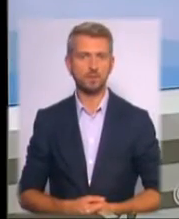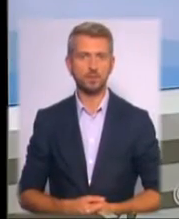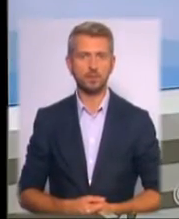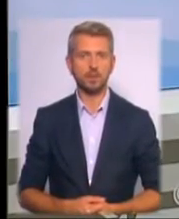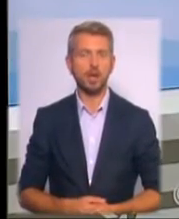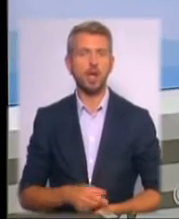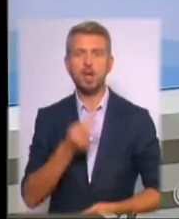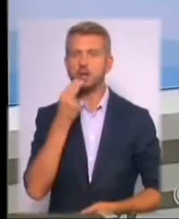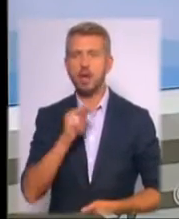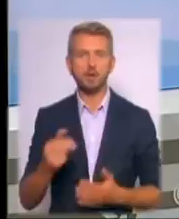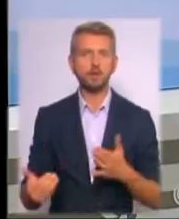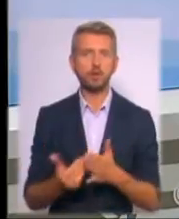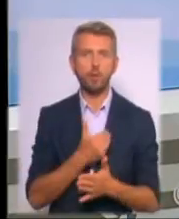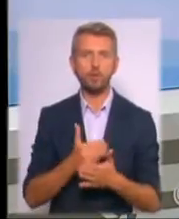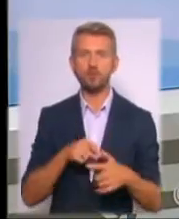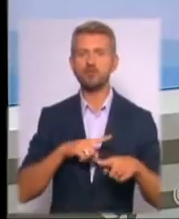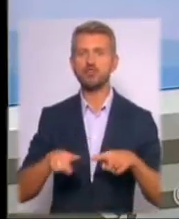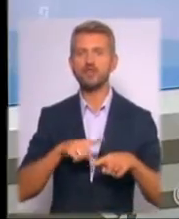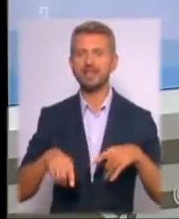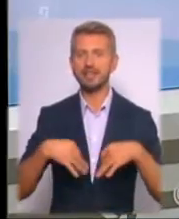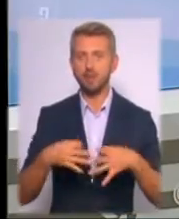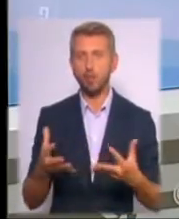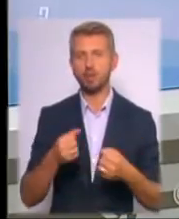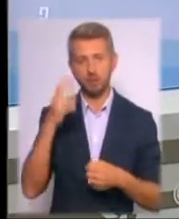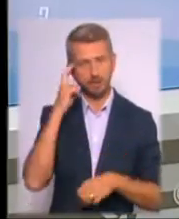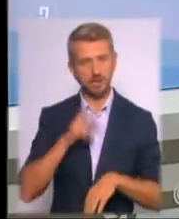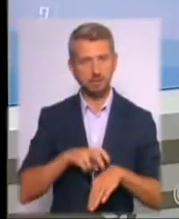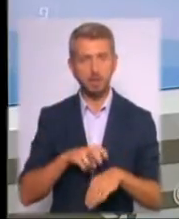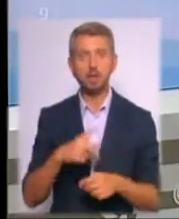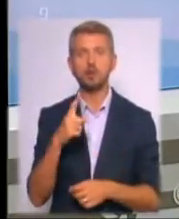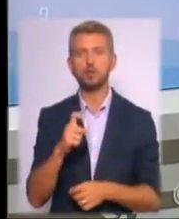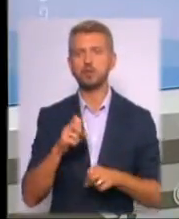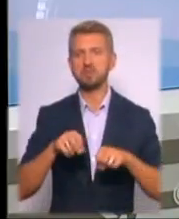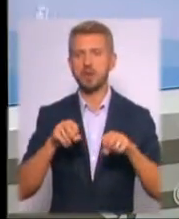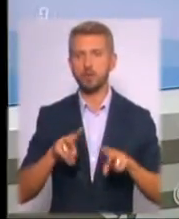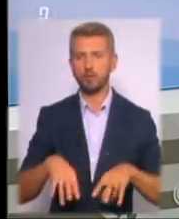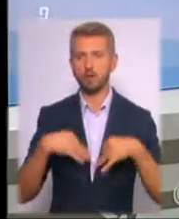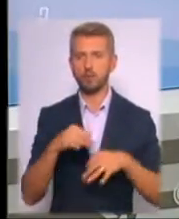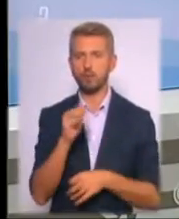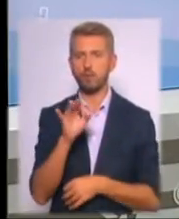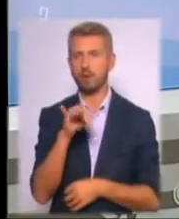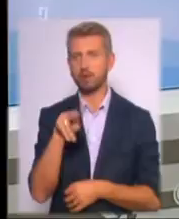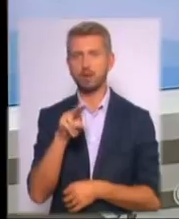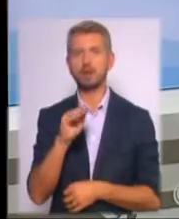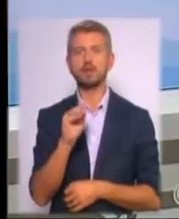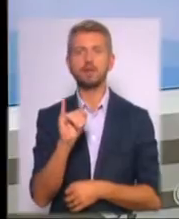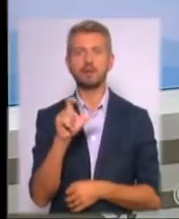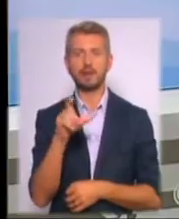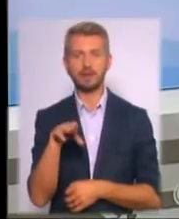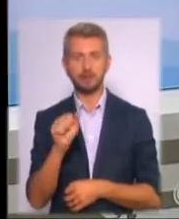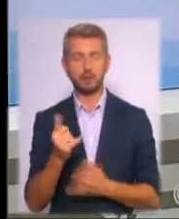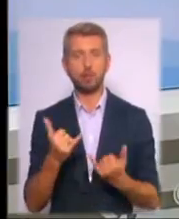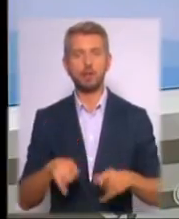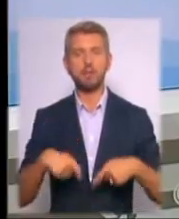Якісні нові швидкіх отримали столичні медики. Сотню спеціалізованих автівок «Форд Фієста» передав сьогодні лікарям мер